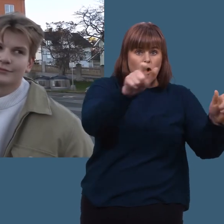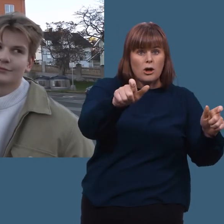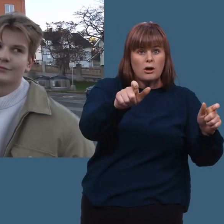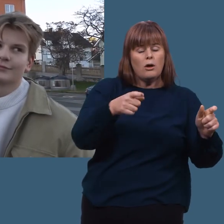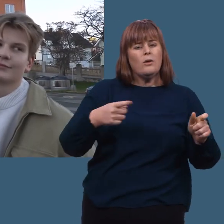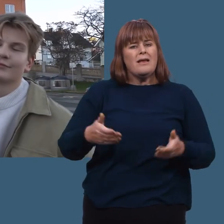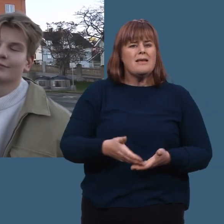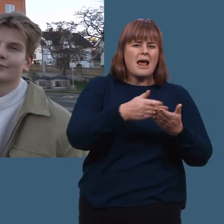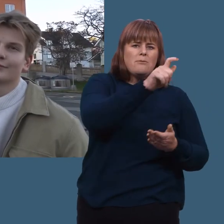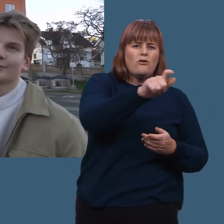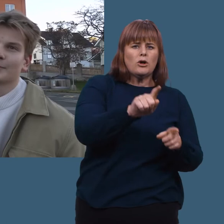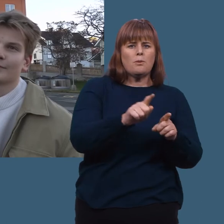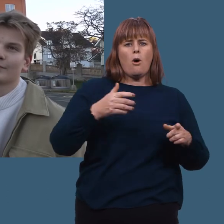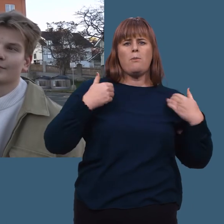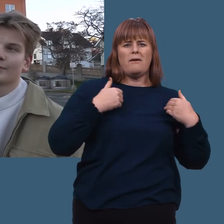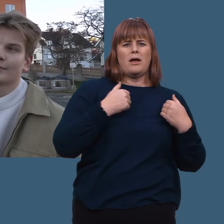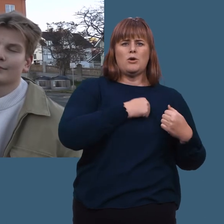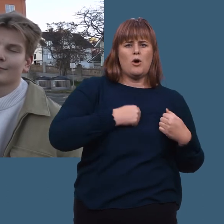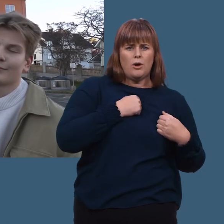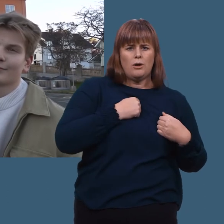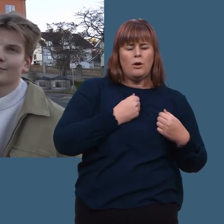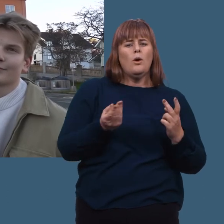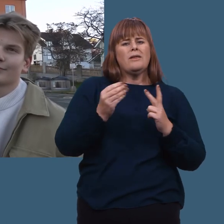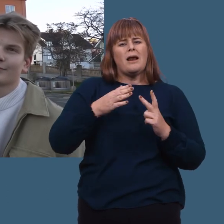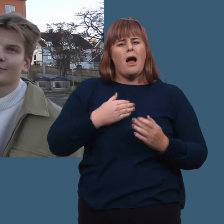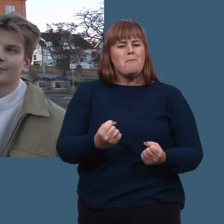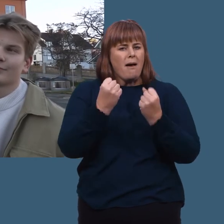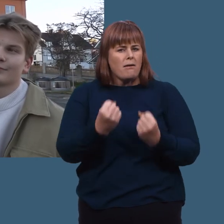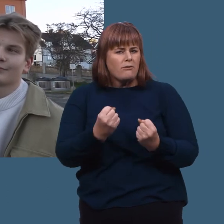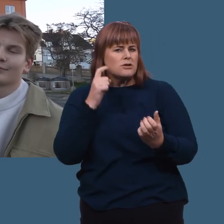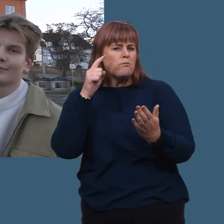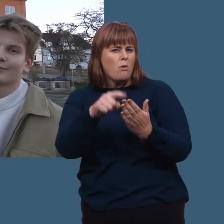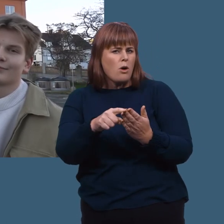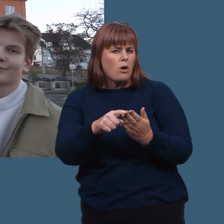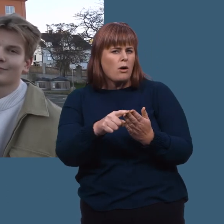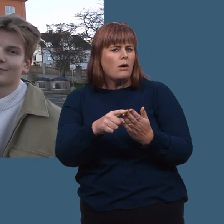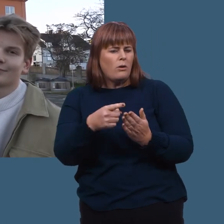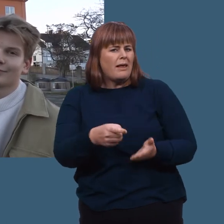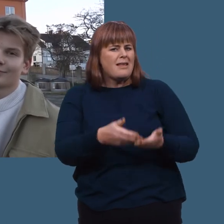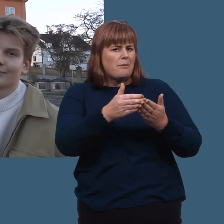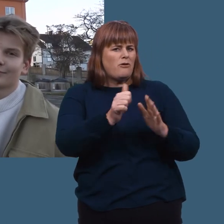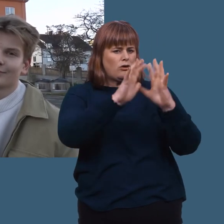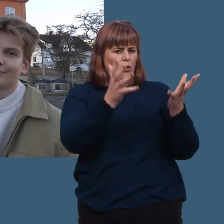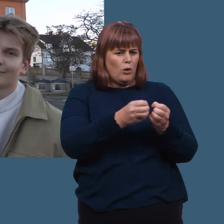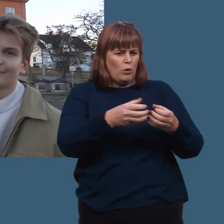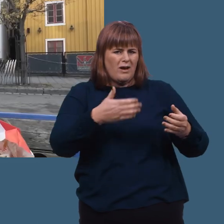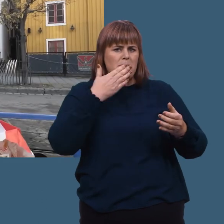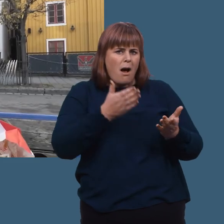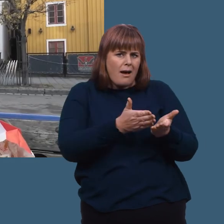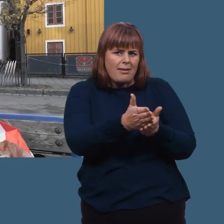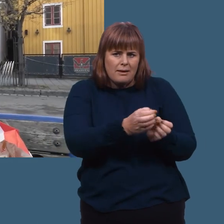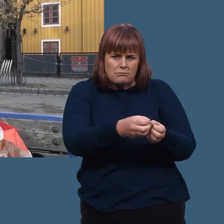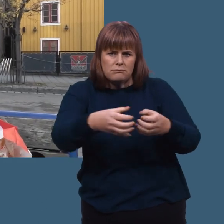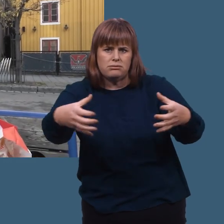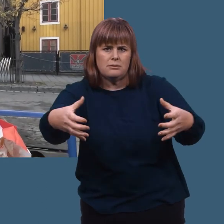De hjelper folk som er i nød og sånne her, og så har de også bæreklassmål som kan hjelpe oss med å utvikle jorda i en bra retning. Hva